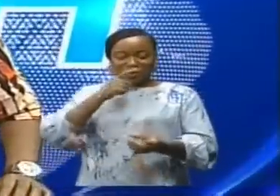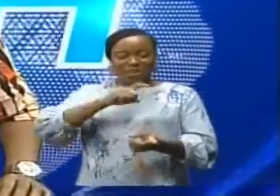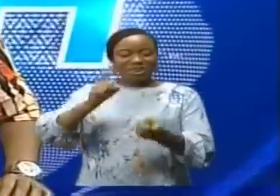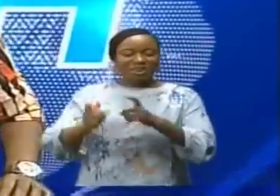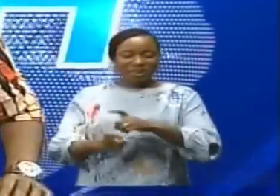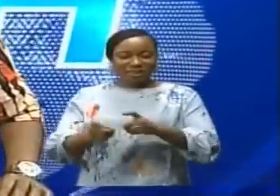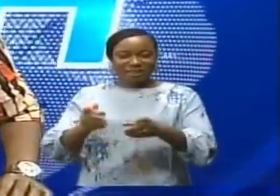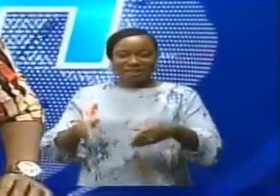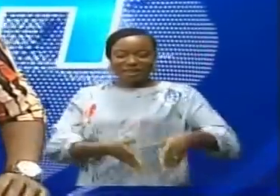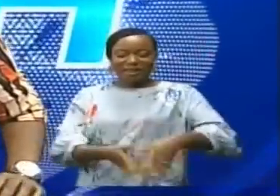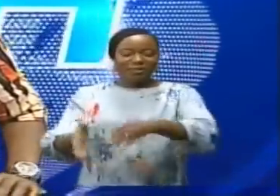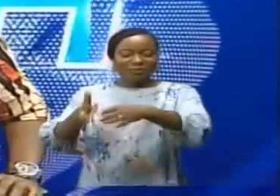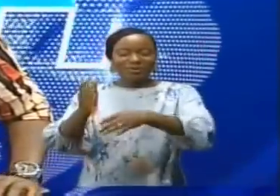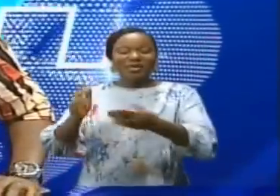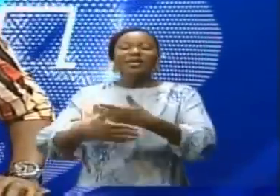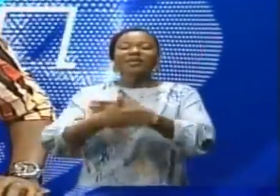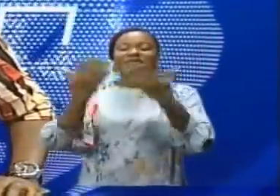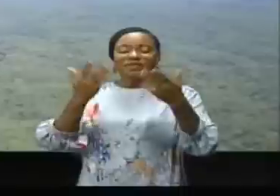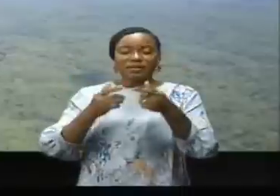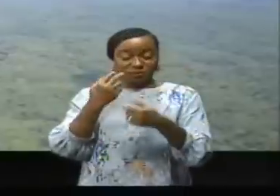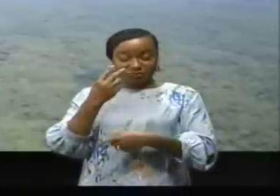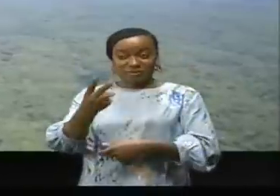cette ville. Reportage.